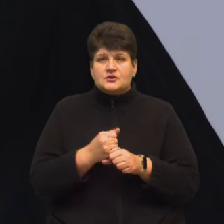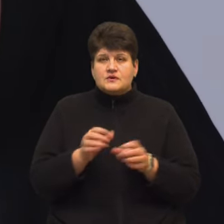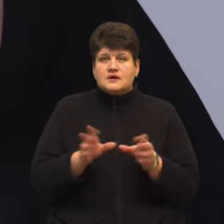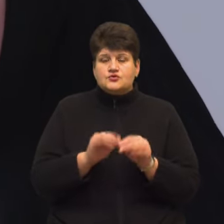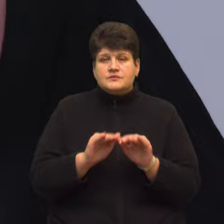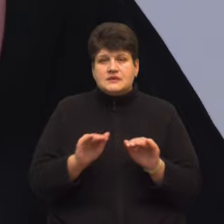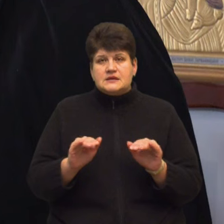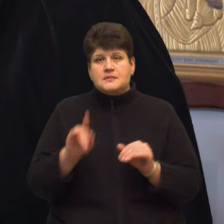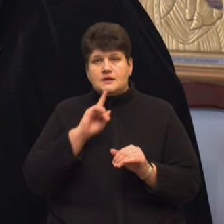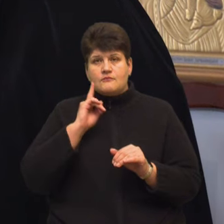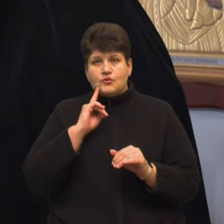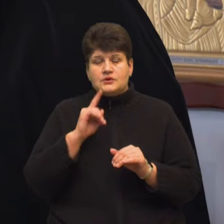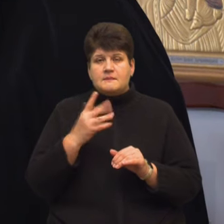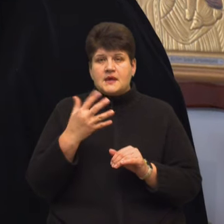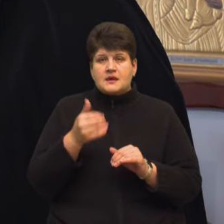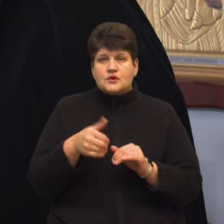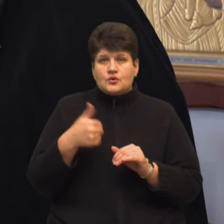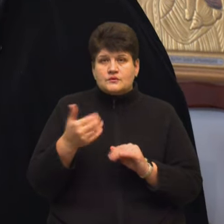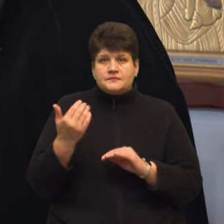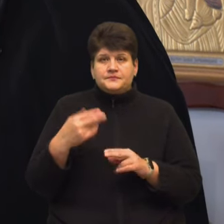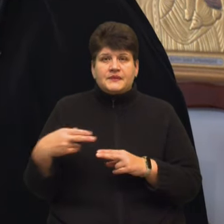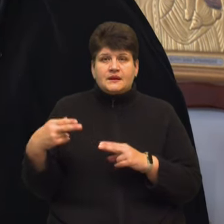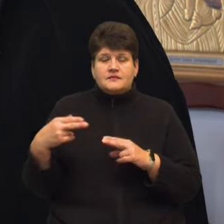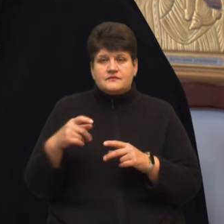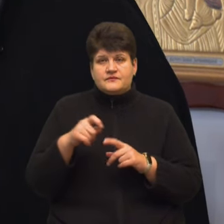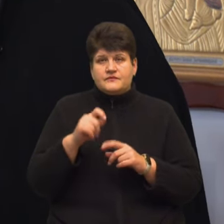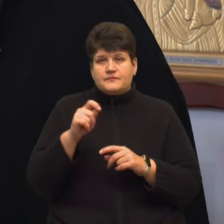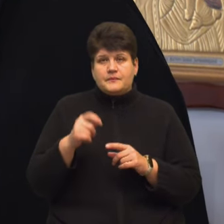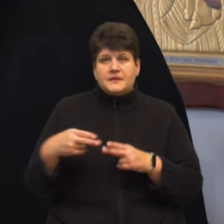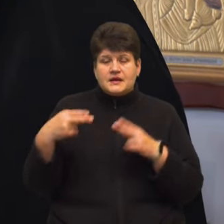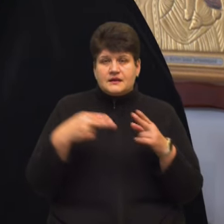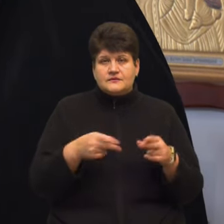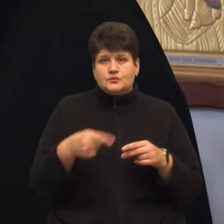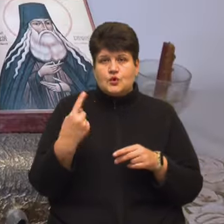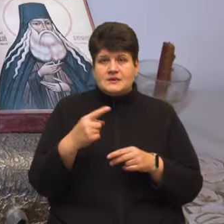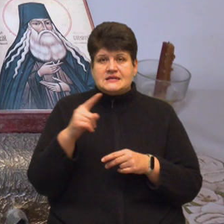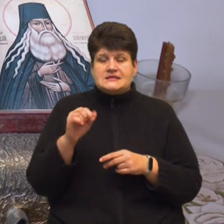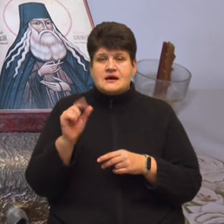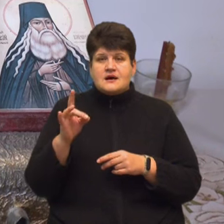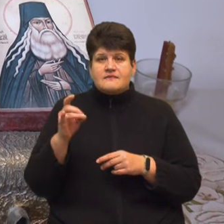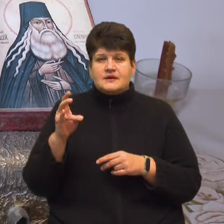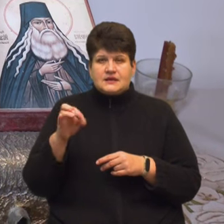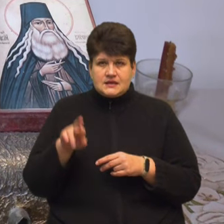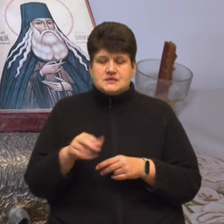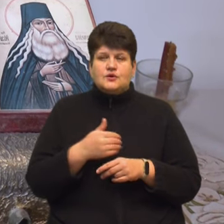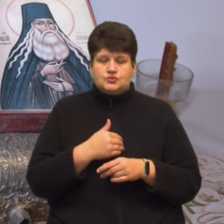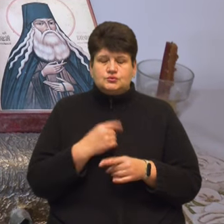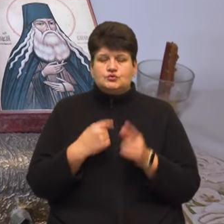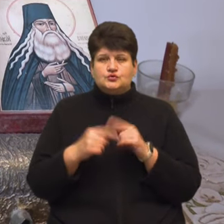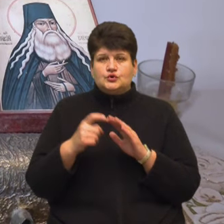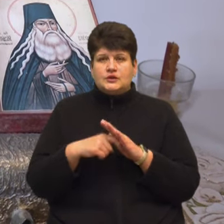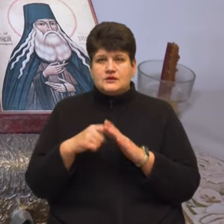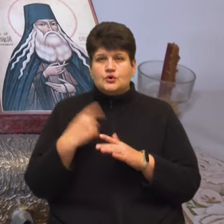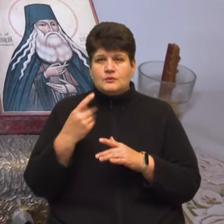років тому через війну сестра Теодозія переїхала на Тернопільщину, у Зервоницю. Вона каже, мріє повернутися на Донеччину, коли